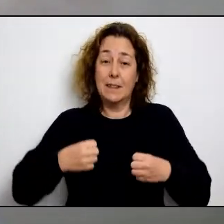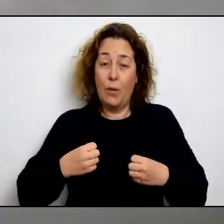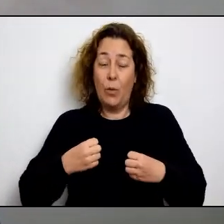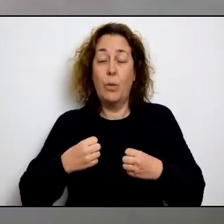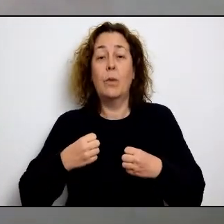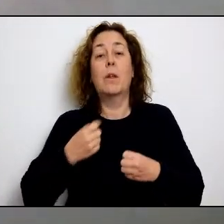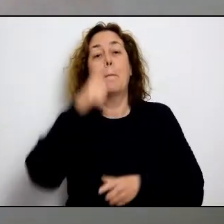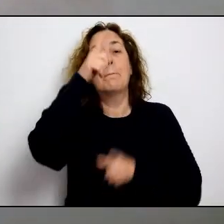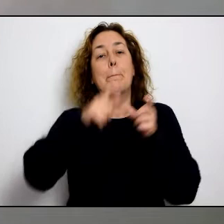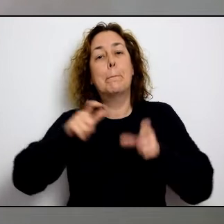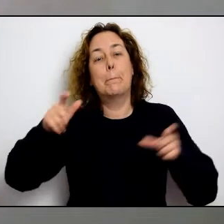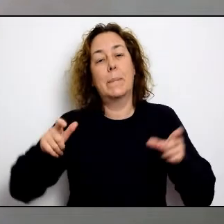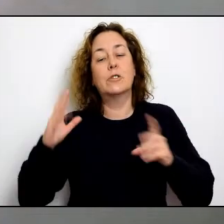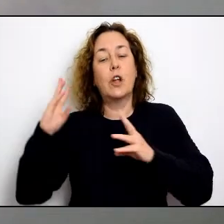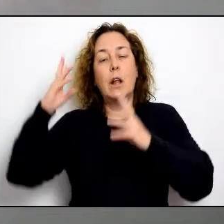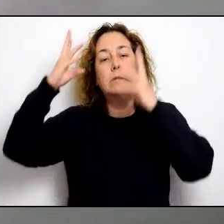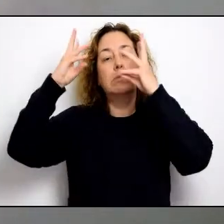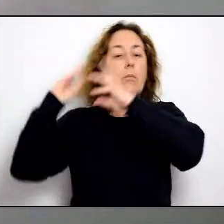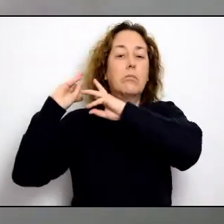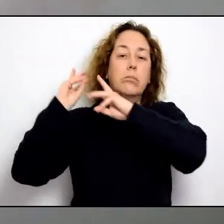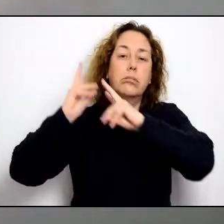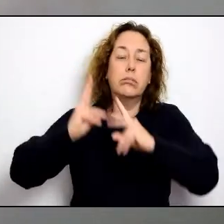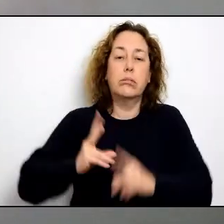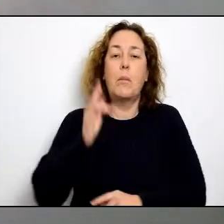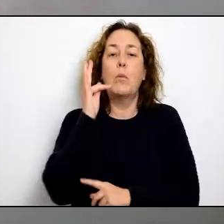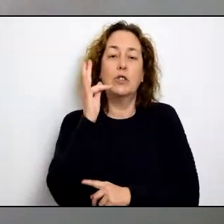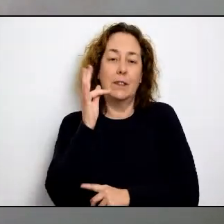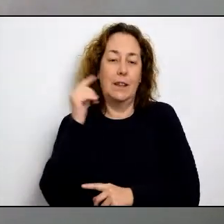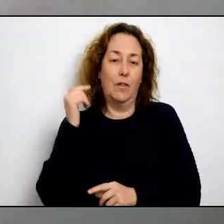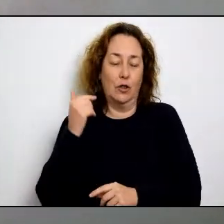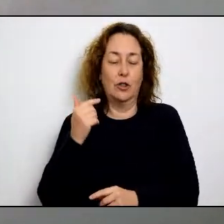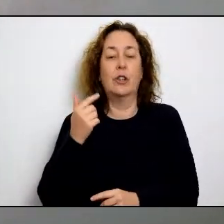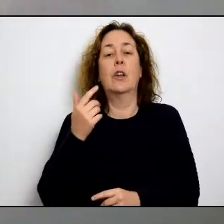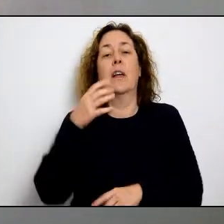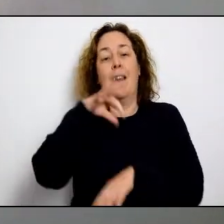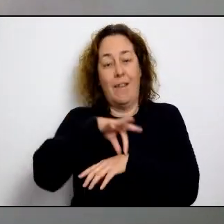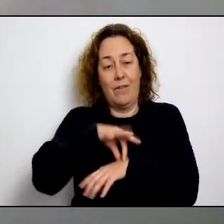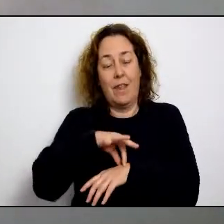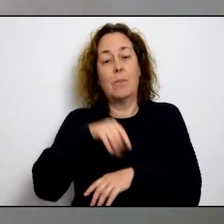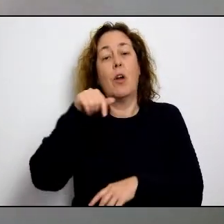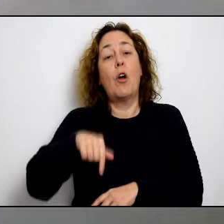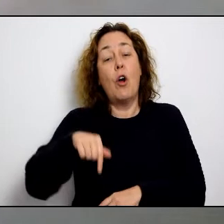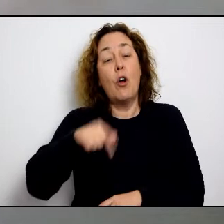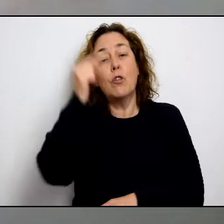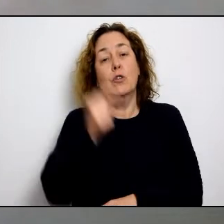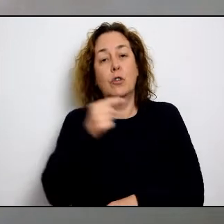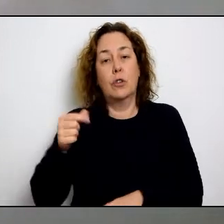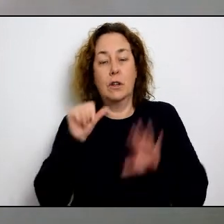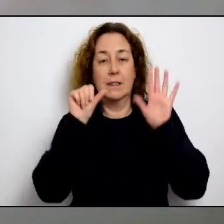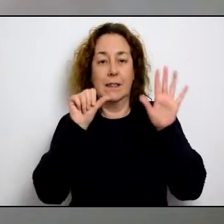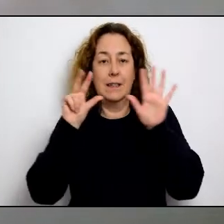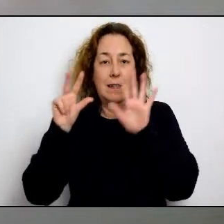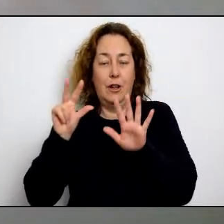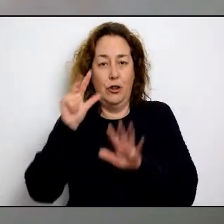Silla de Menorca. Quines són les dades que donaven avui oficialment des del sistema de salut en quant a les persones que duem acumulades